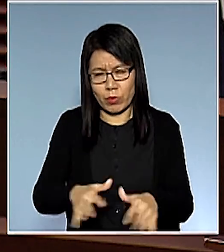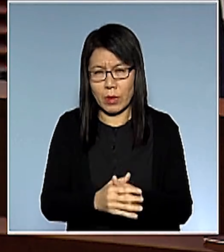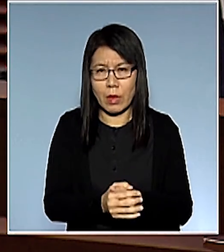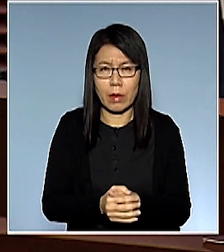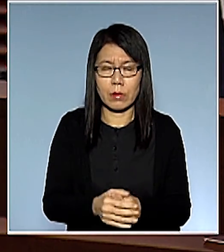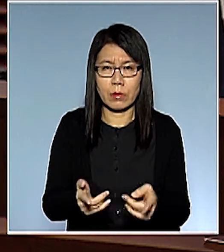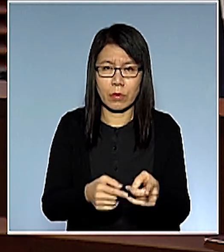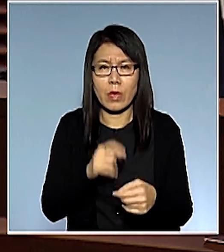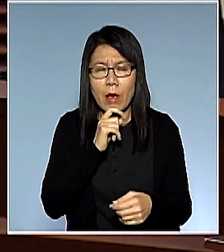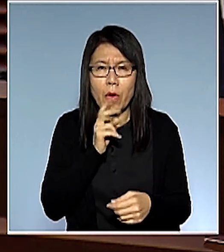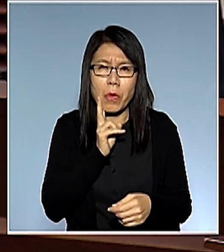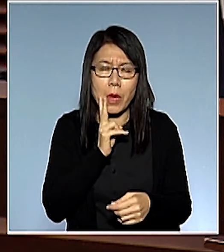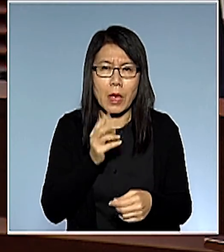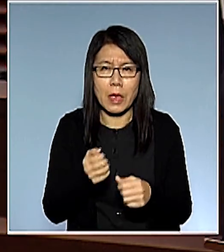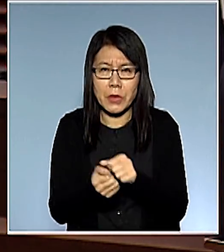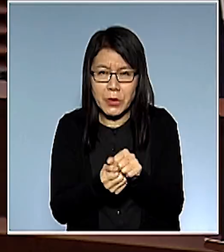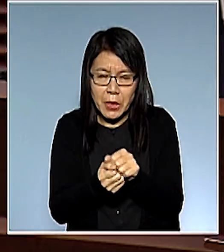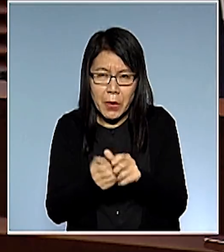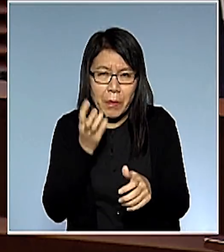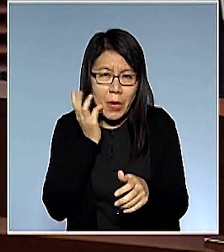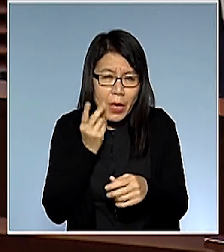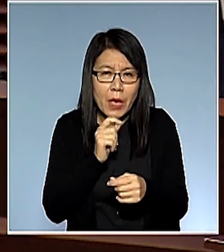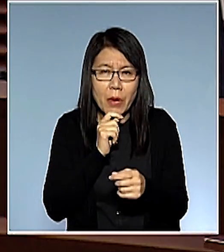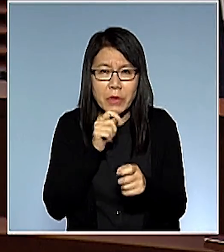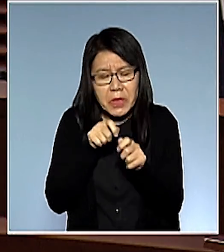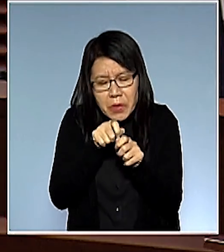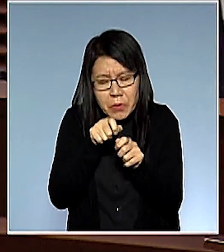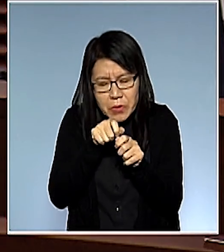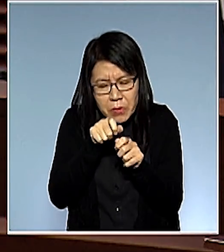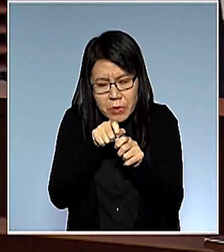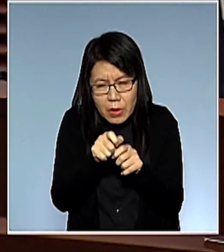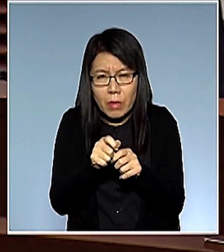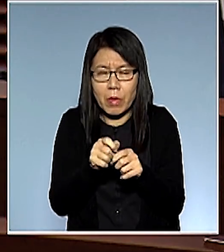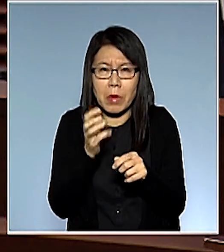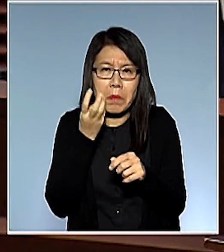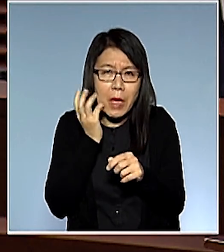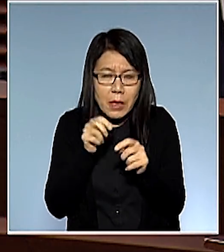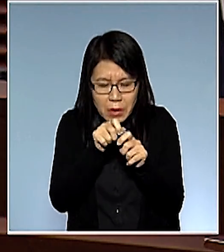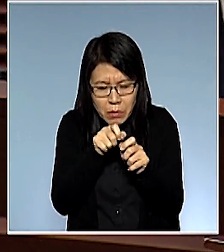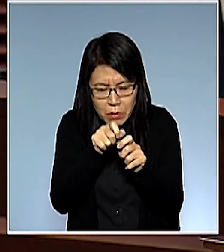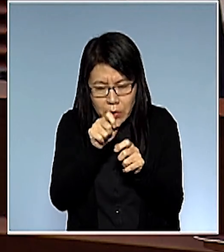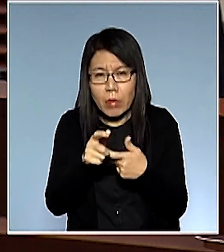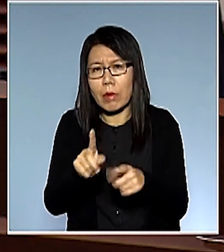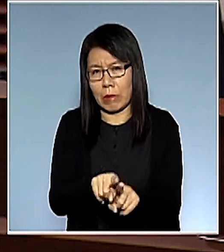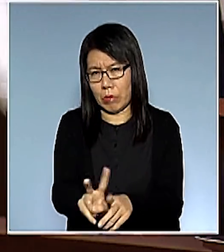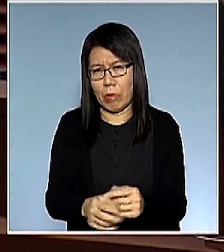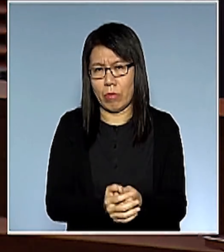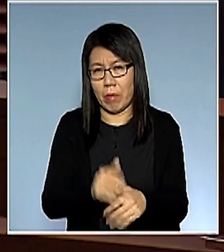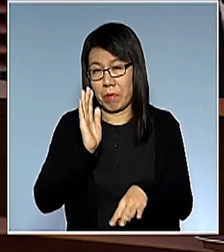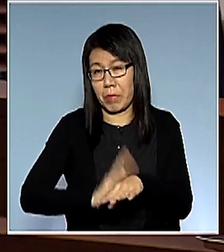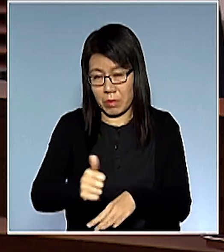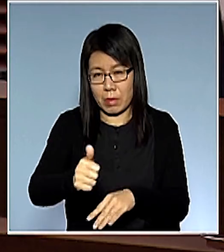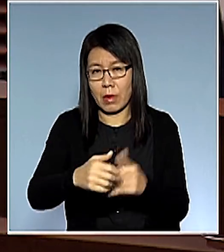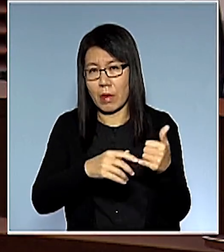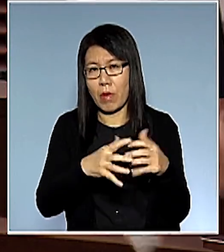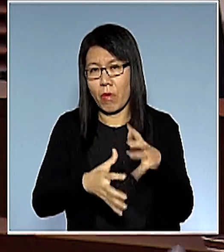單是洗米只是在微挑一些米去登峰燥極的境界他們的拉布只要把這個日期